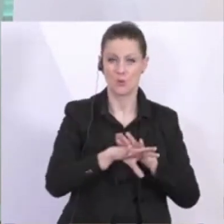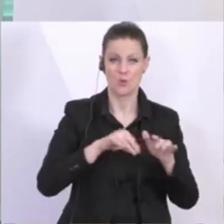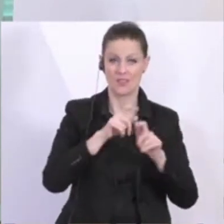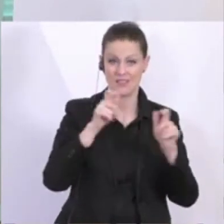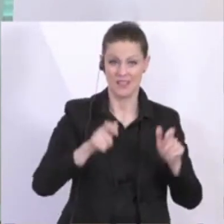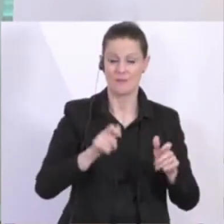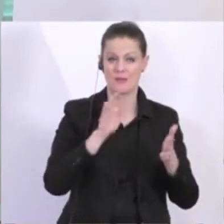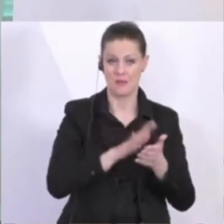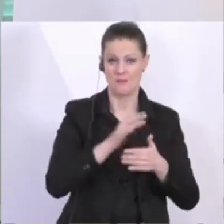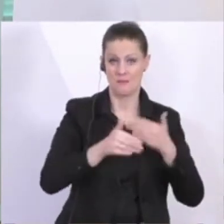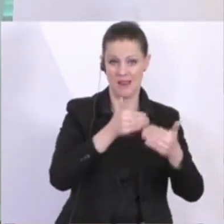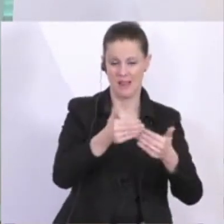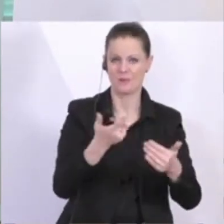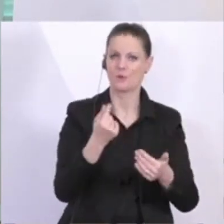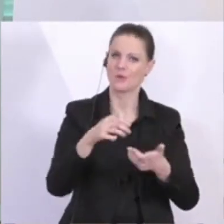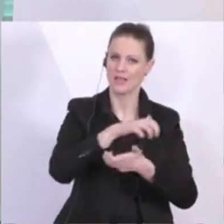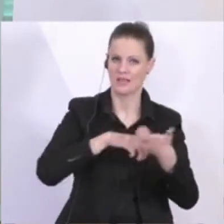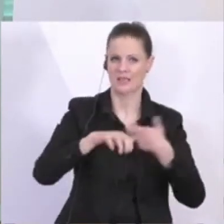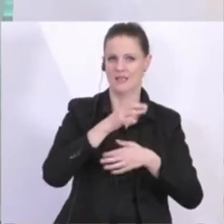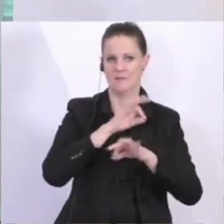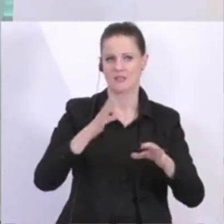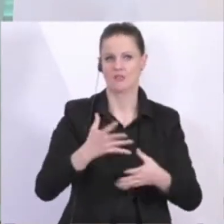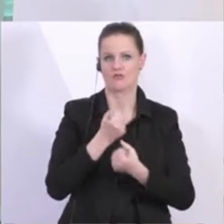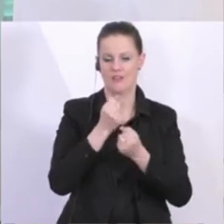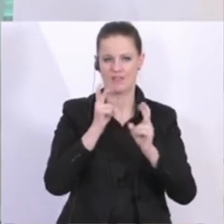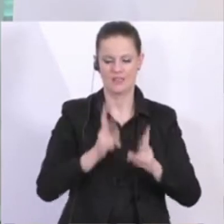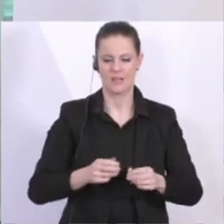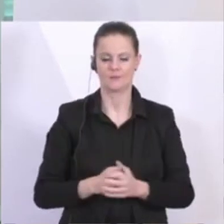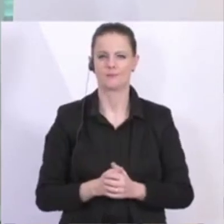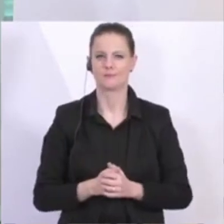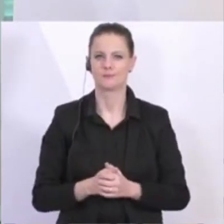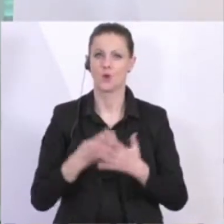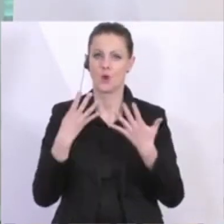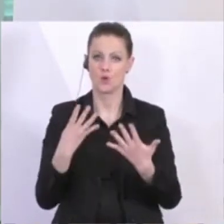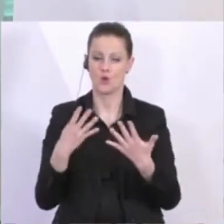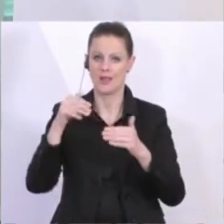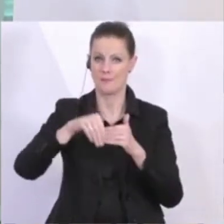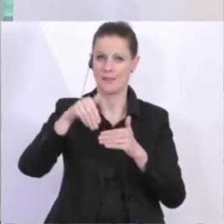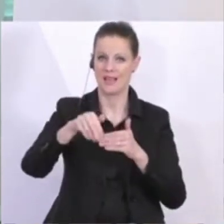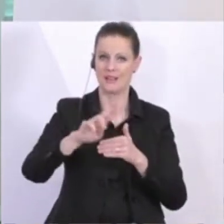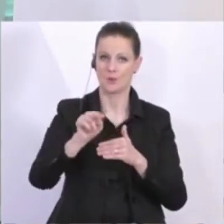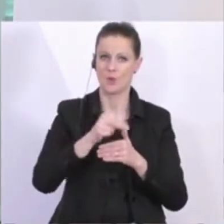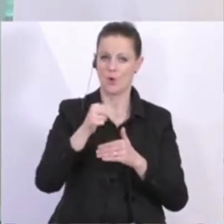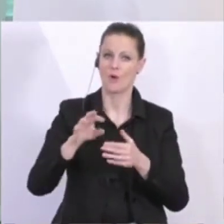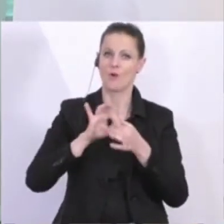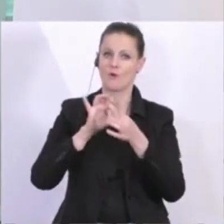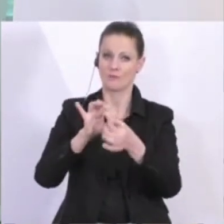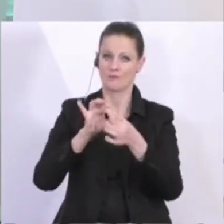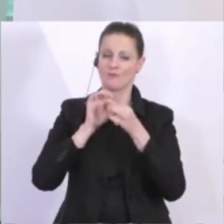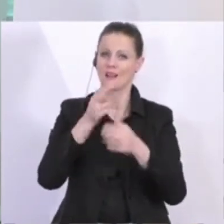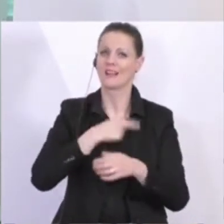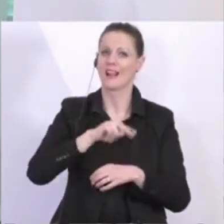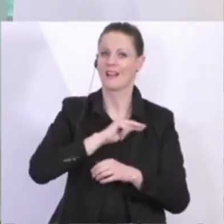auch hilft, besser durch die Krise zu kommen. Wir haben 9 Milliarden Euro für mögliche Garantien aufgestellt.